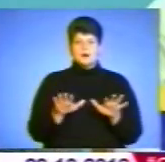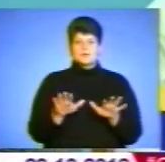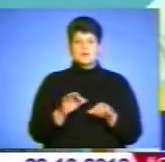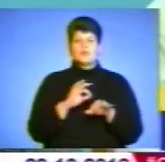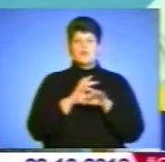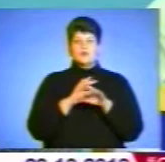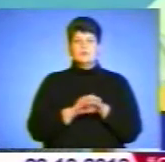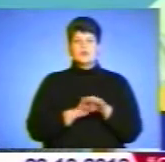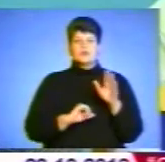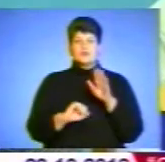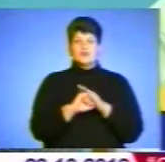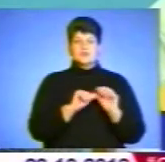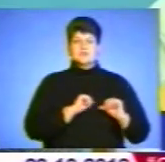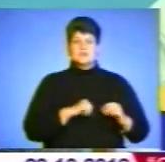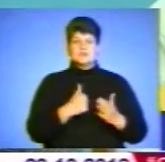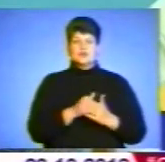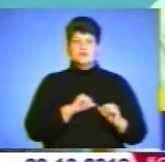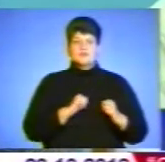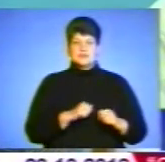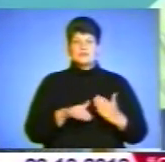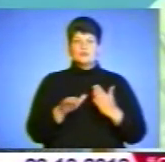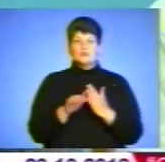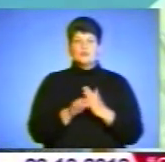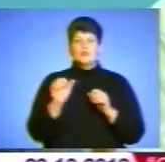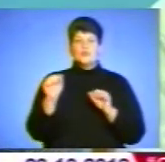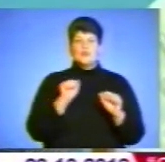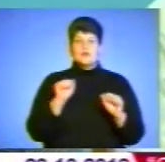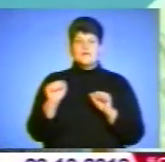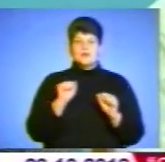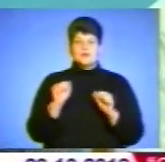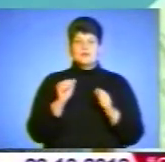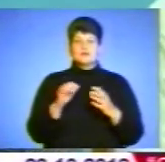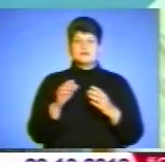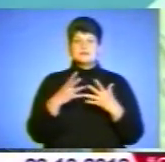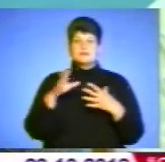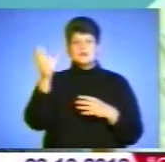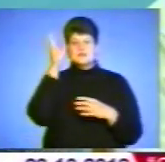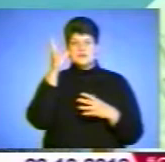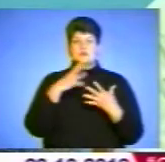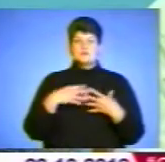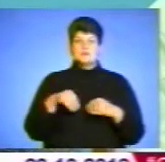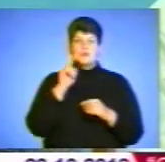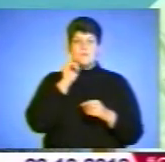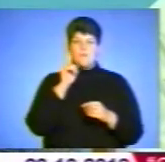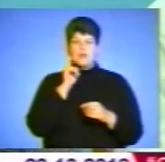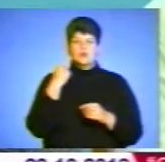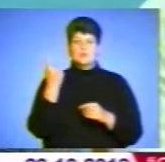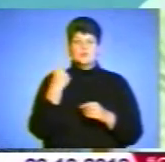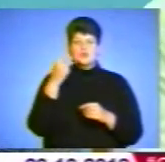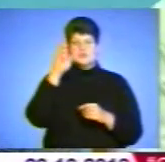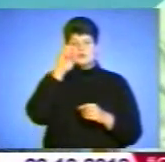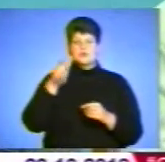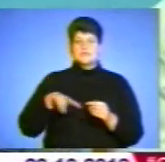«Серце до серця» за сприяння управлінням справ освіта молоді, прийняв освіти, прийняв охорони здоров'я обласної адміністрації.